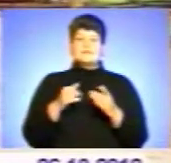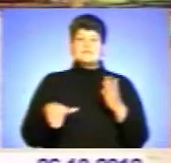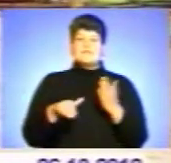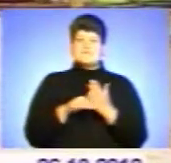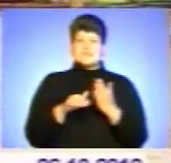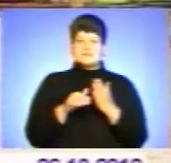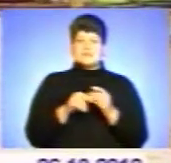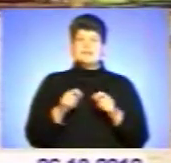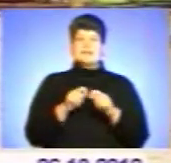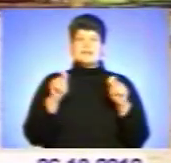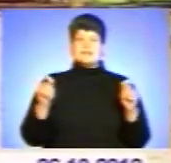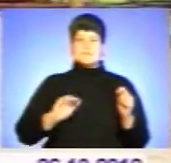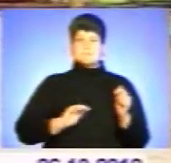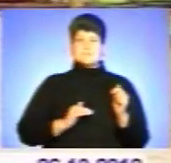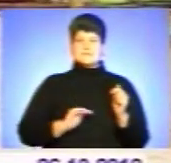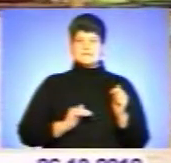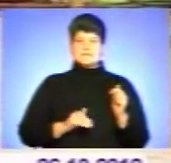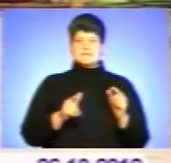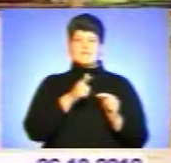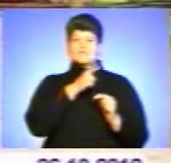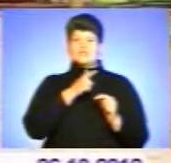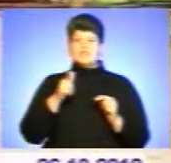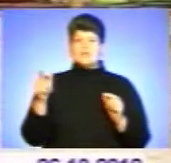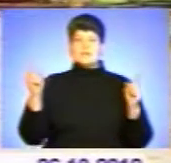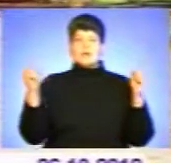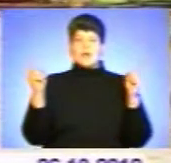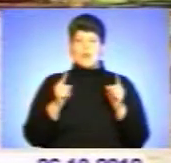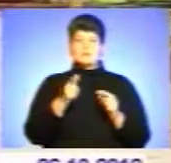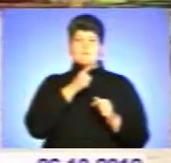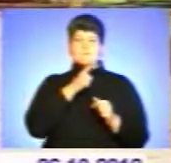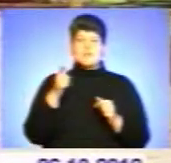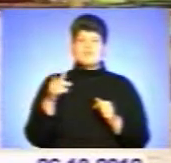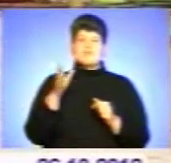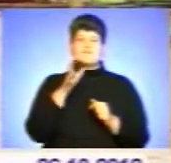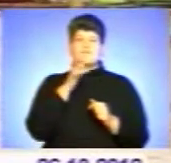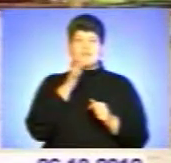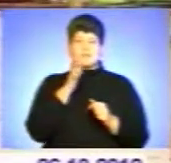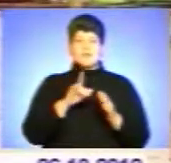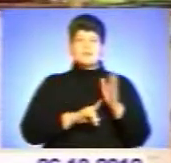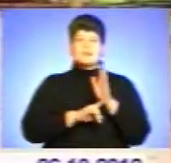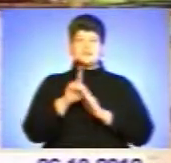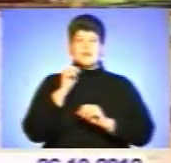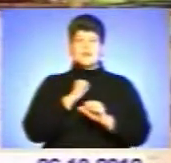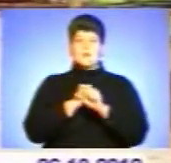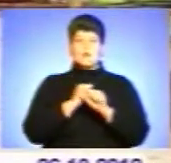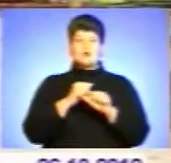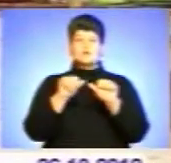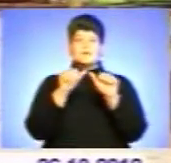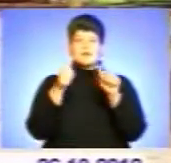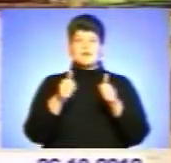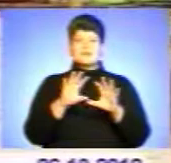бізнесу у теченні короткого періоду часу і початку роботи, оформлення